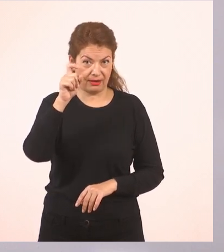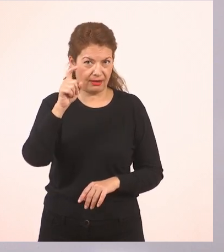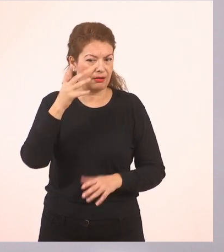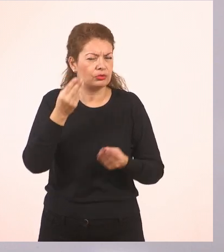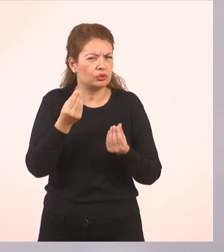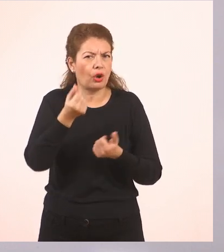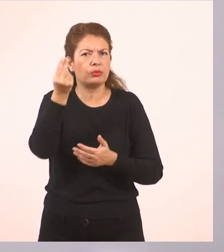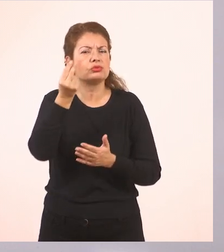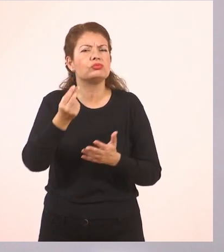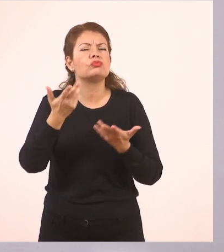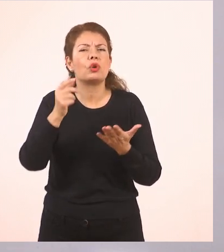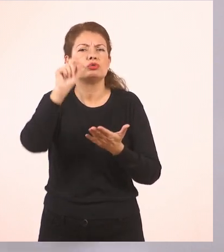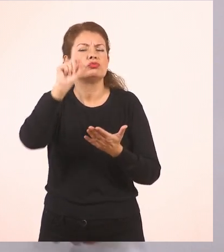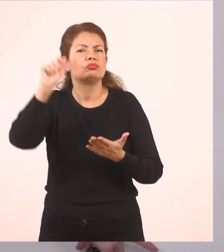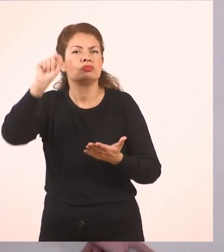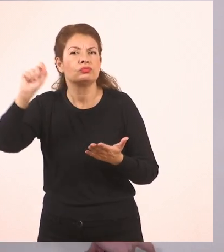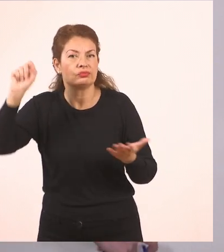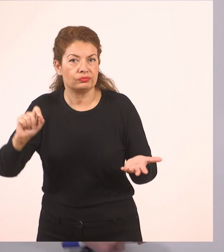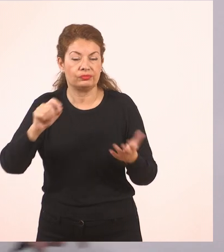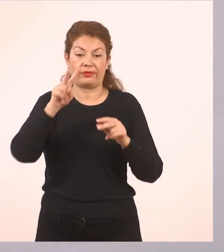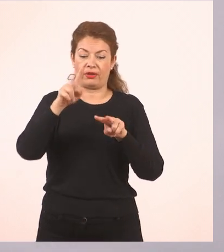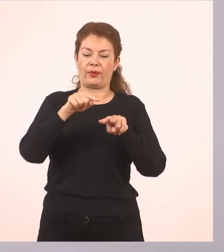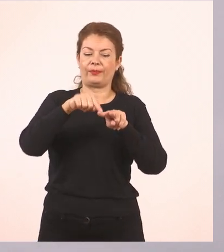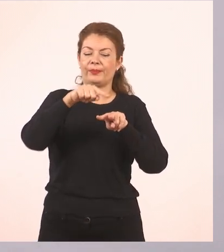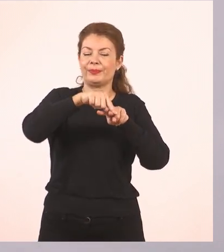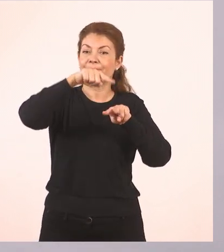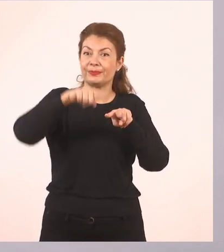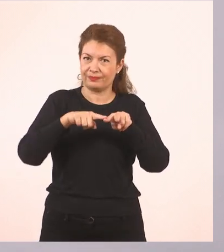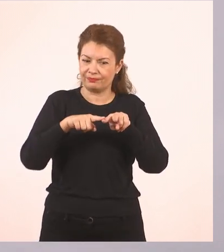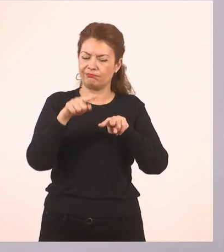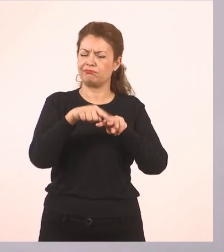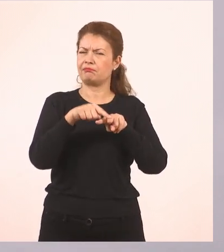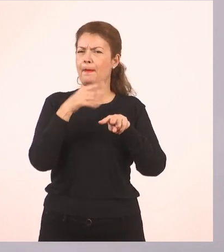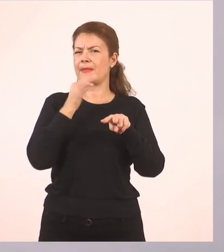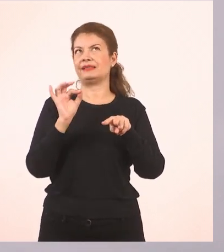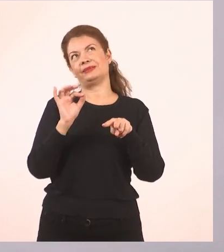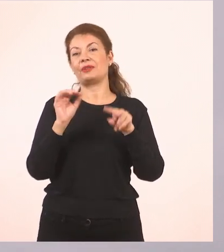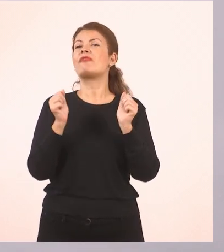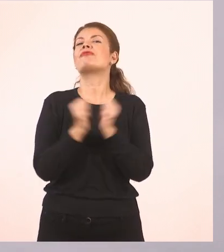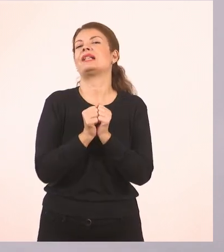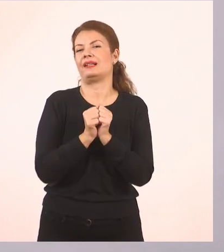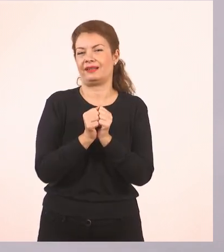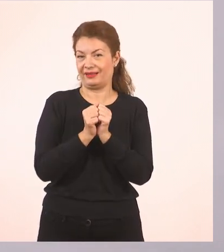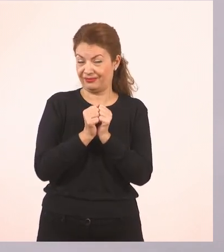δυνατότερο, φτιάχνεται από την παρέα 2